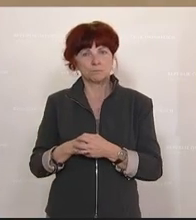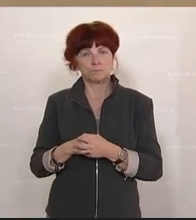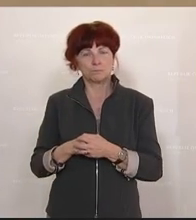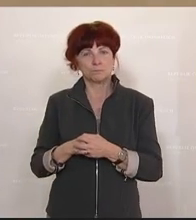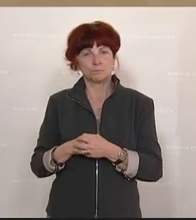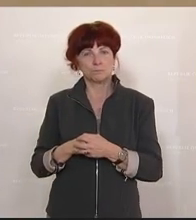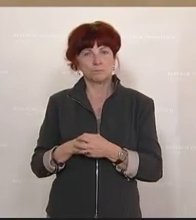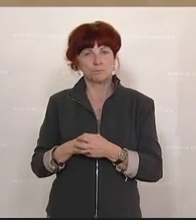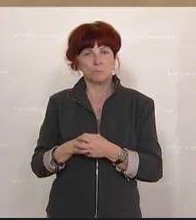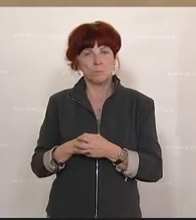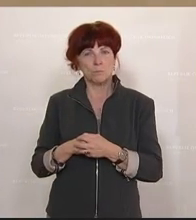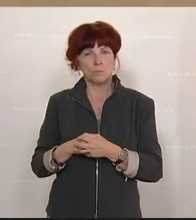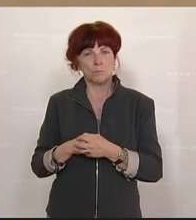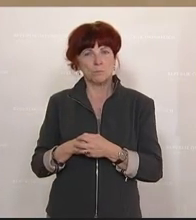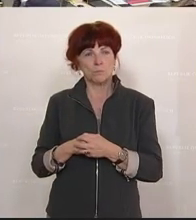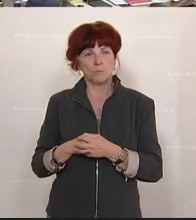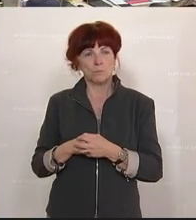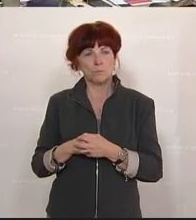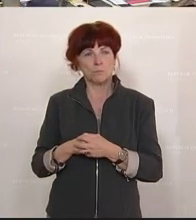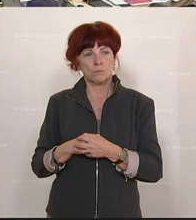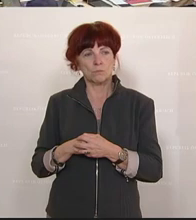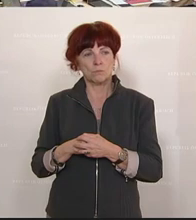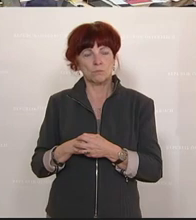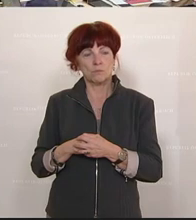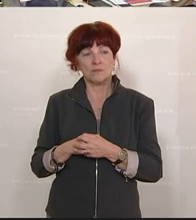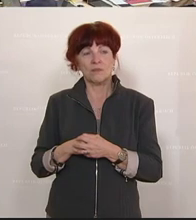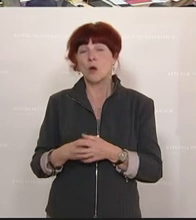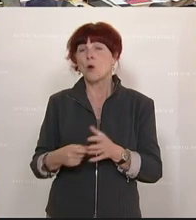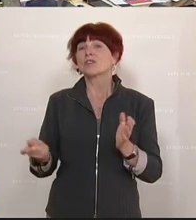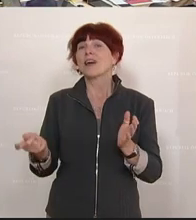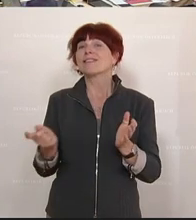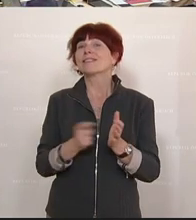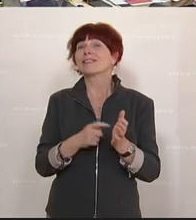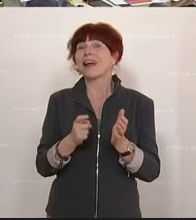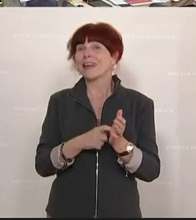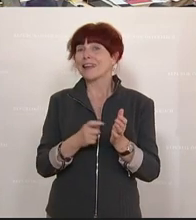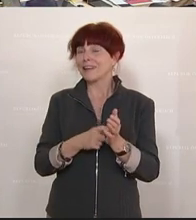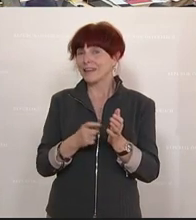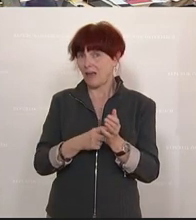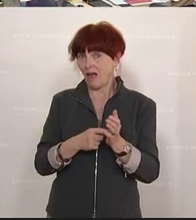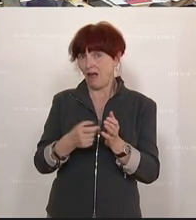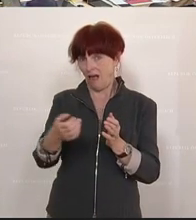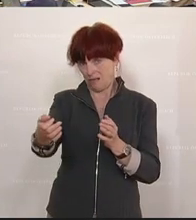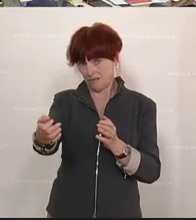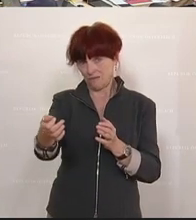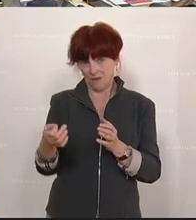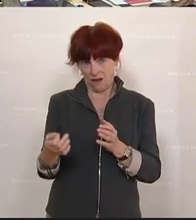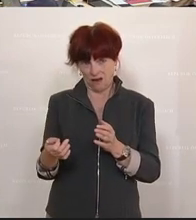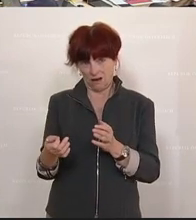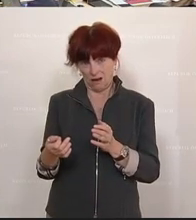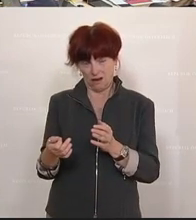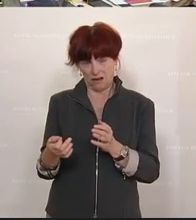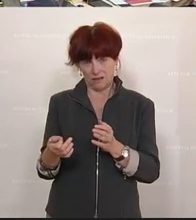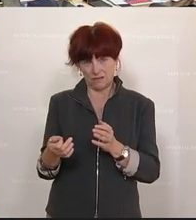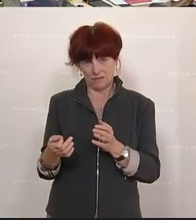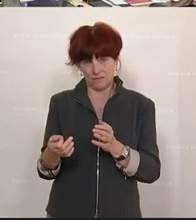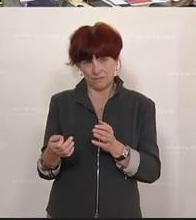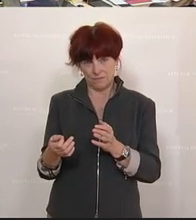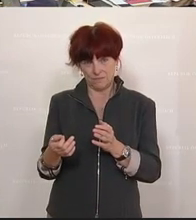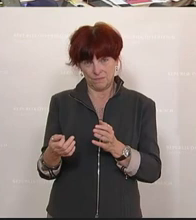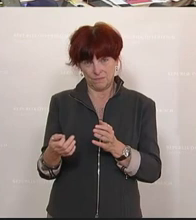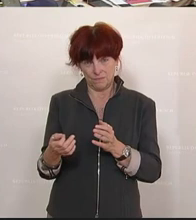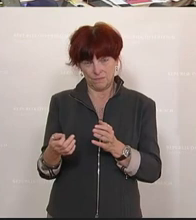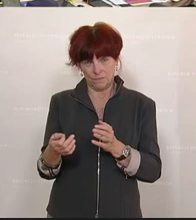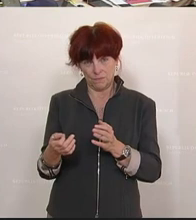ist